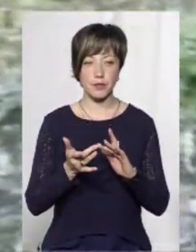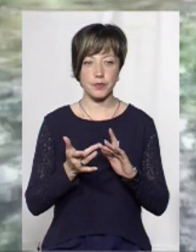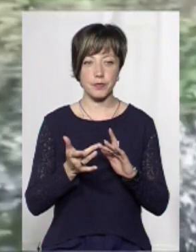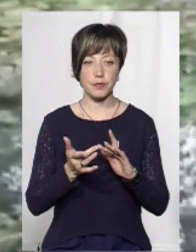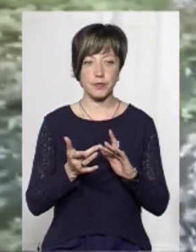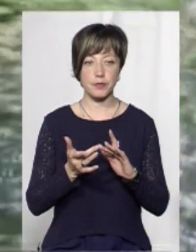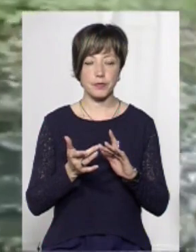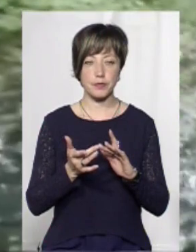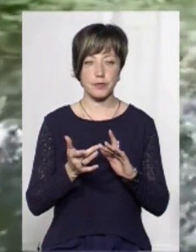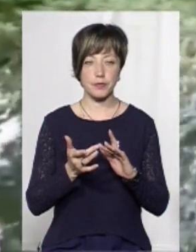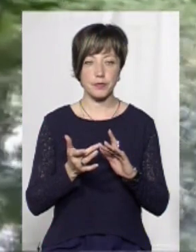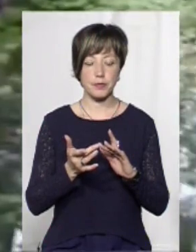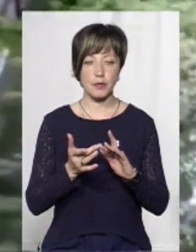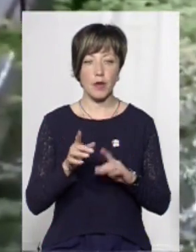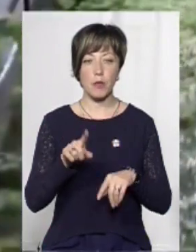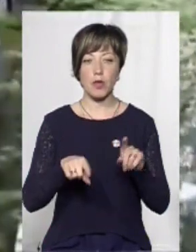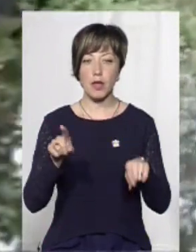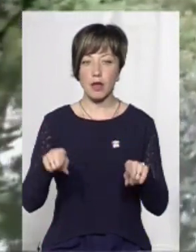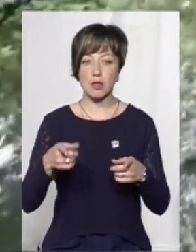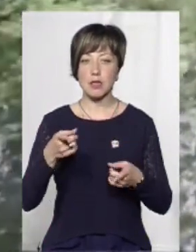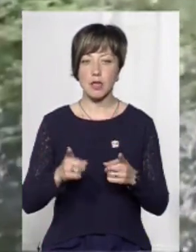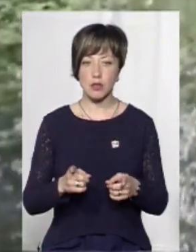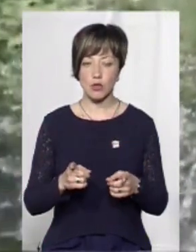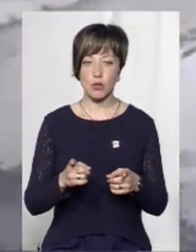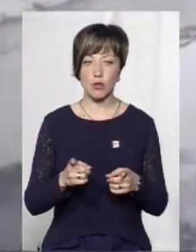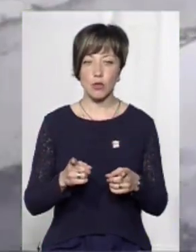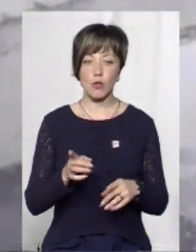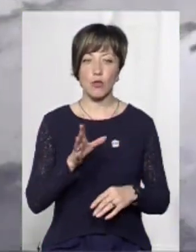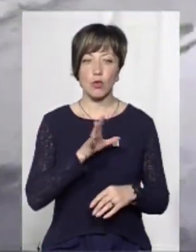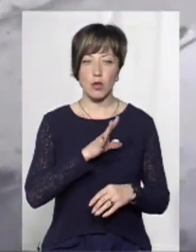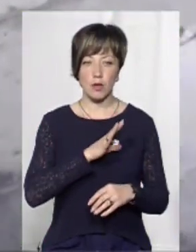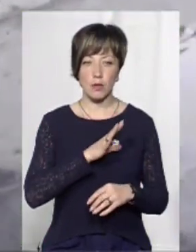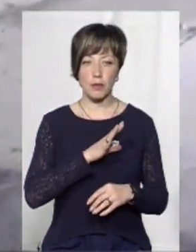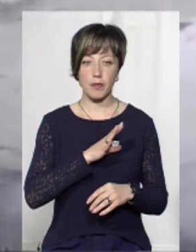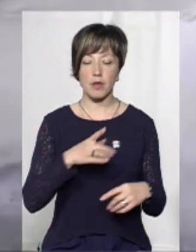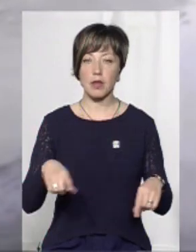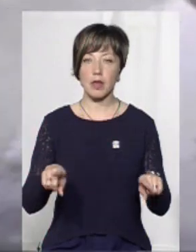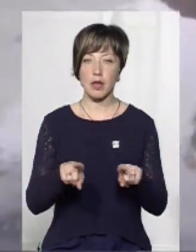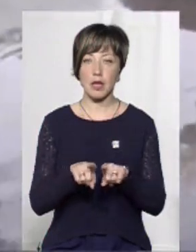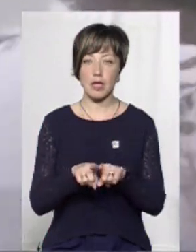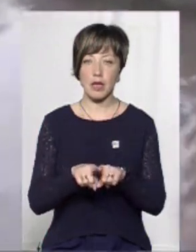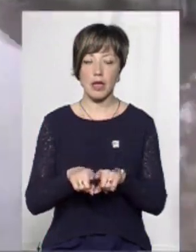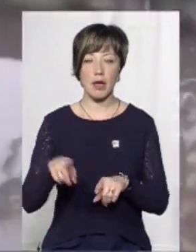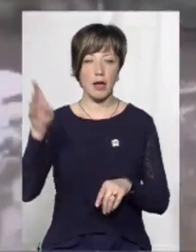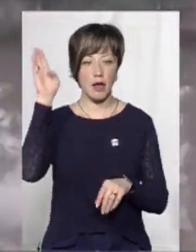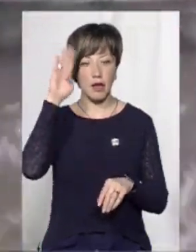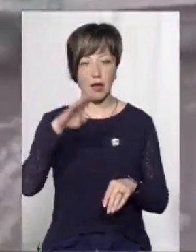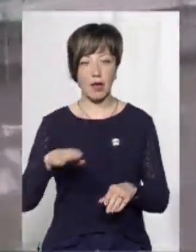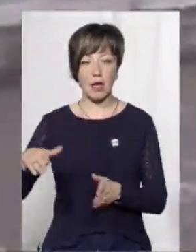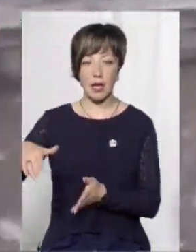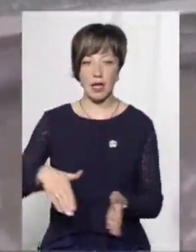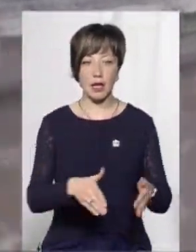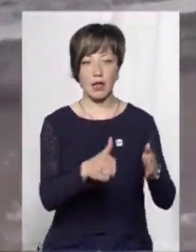Подекуди дійсно були такі ріки на